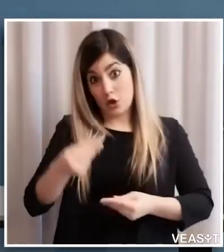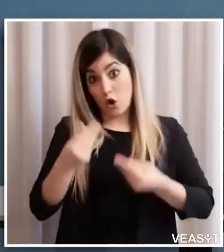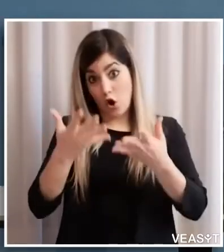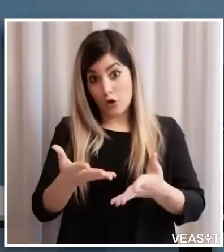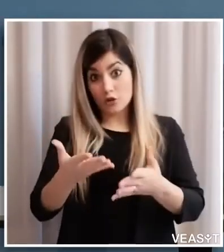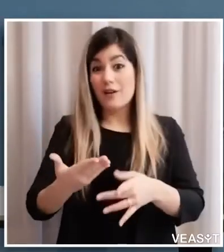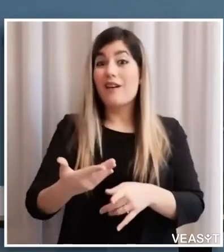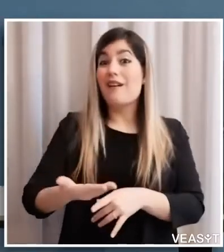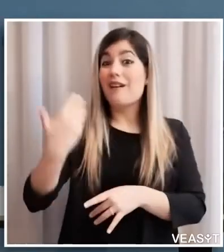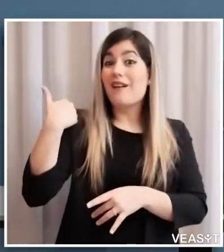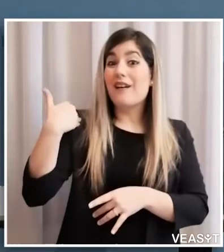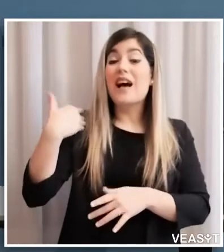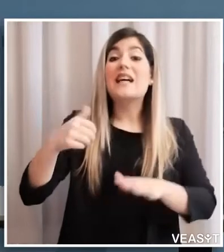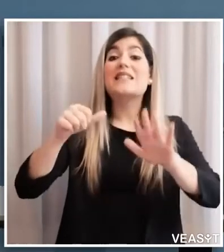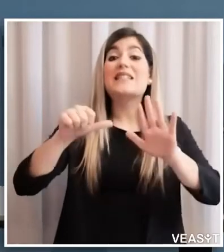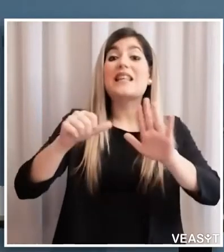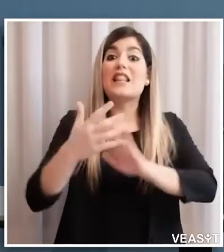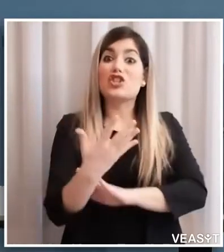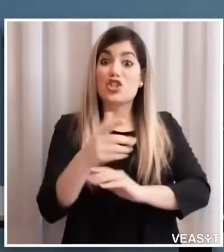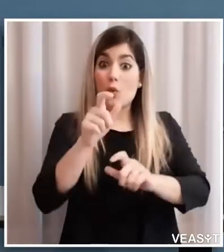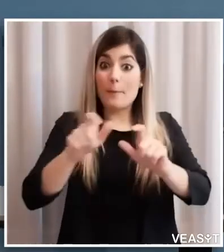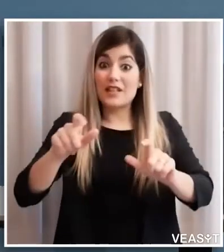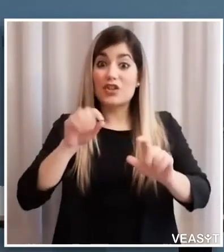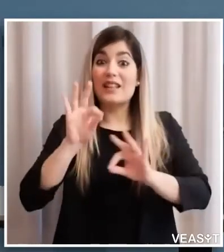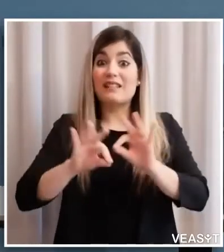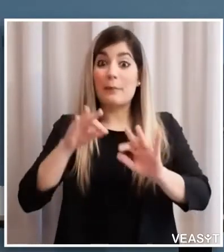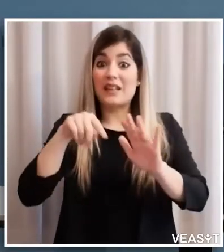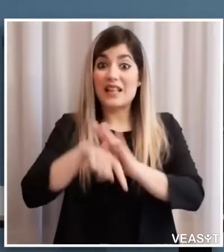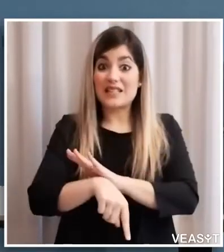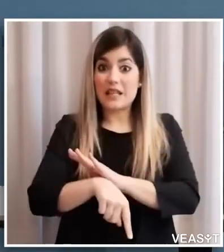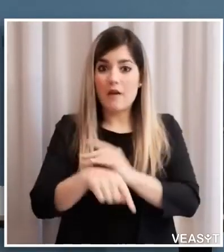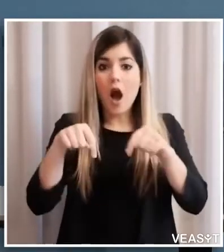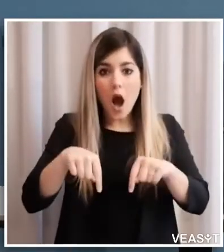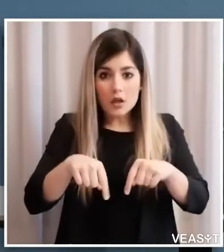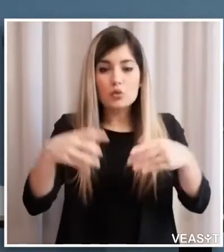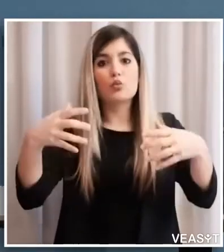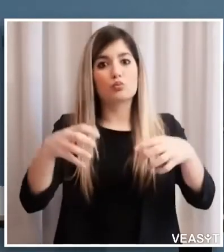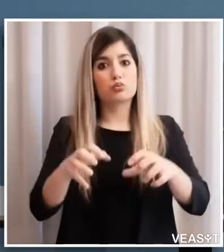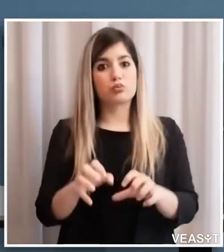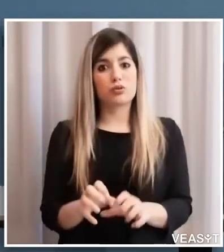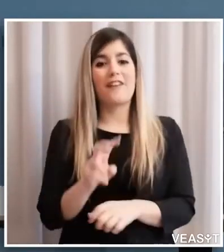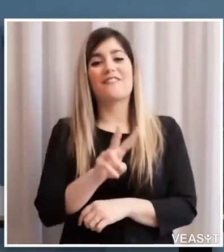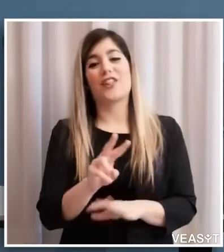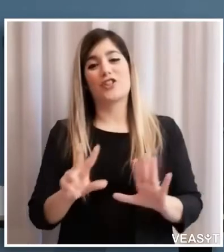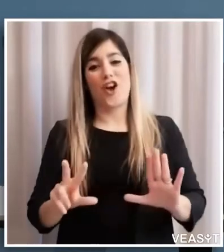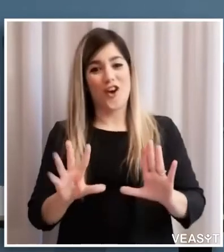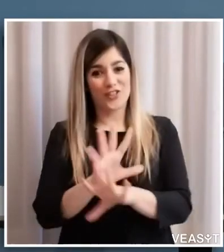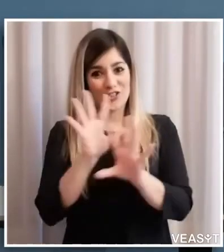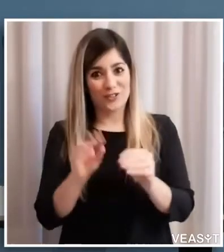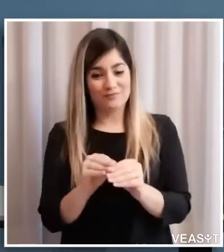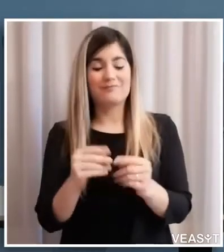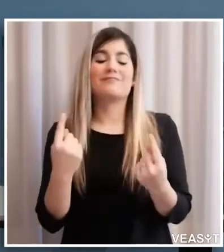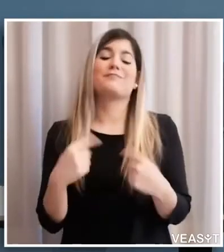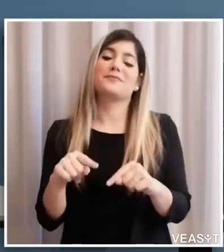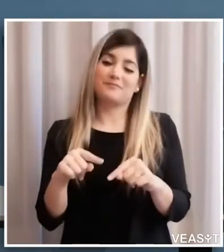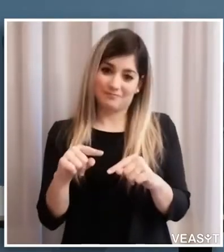65 persone assistite in terapia intensiva, adesso siamo scesi a 28 complessivamente. Anche questo